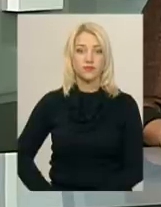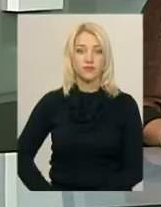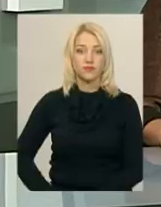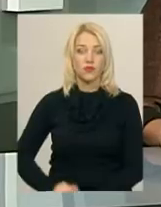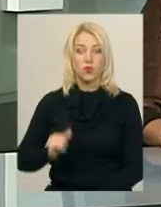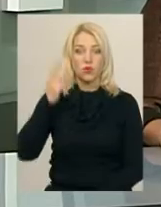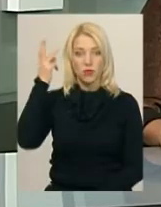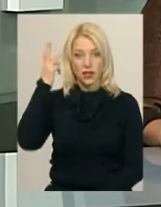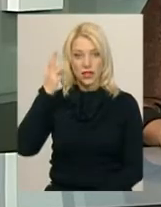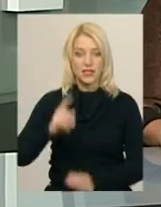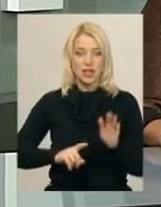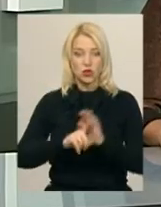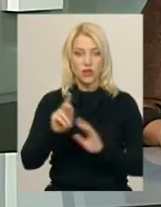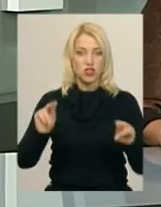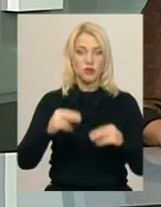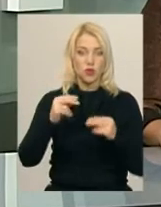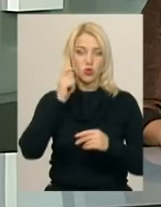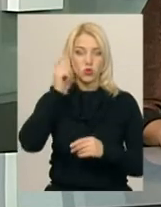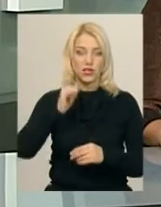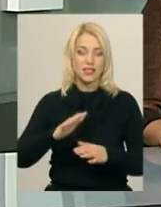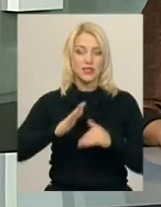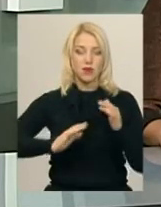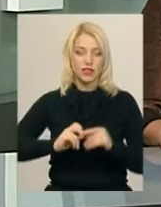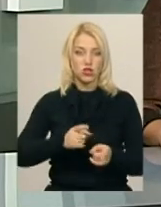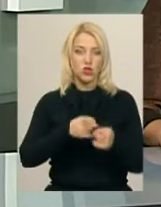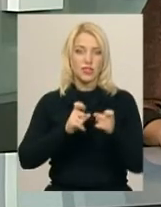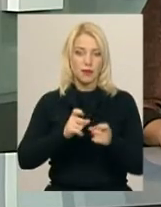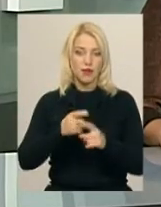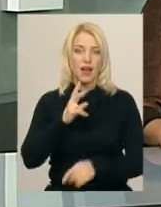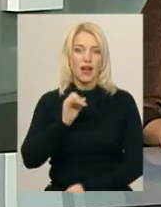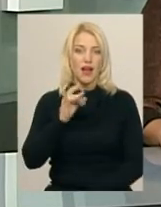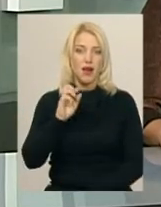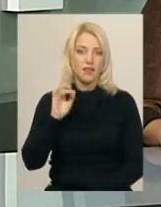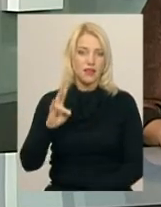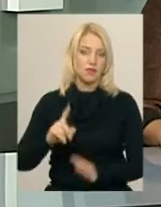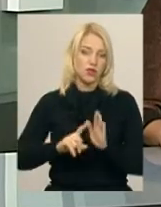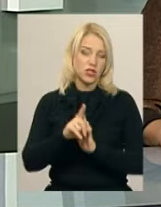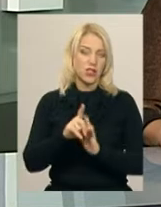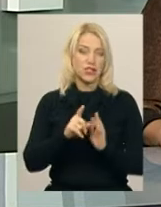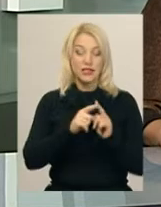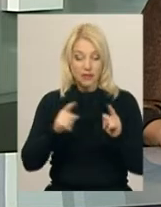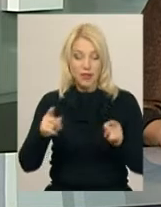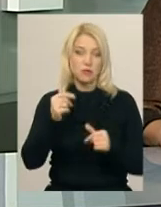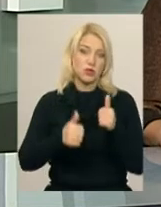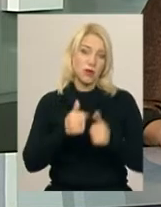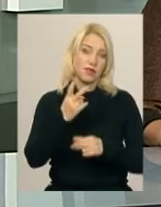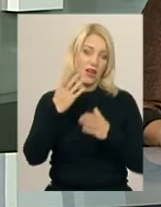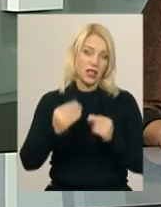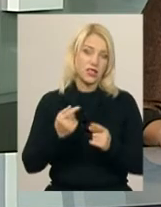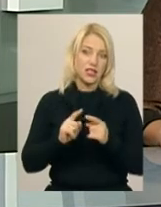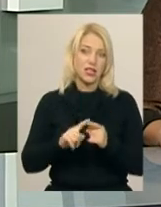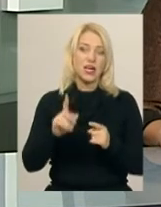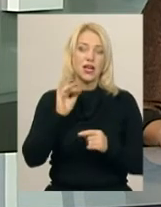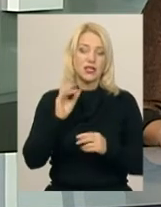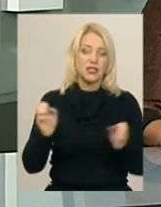У Хмельницькому стартував чемпіонат України з практичної стрільби з карабіна. Триватимуть змагання ще два дні. Учасники зібралися з